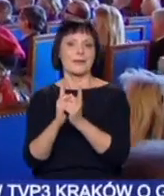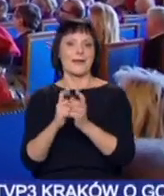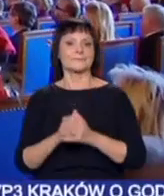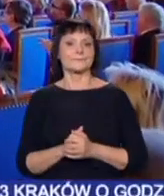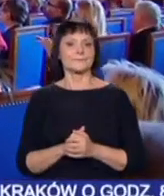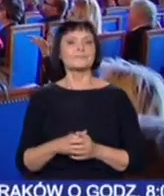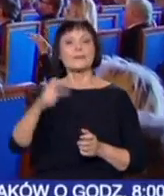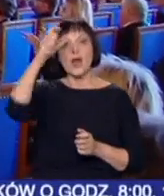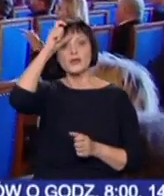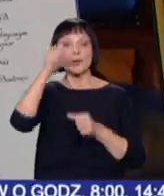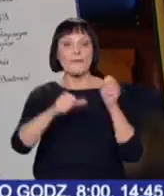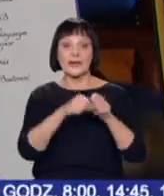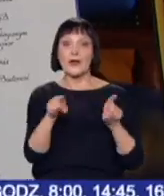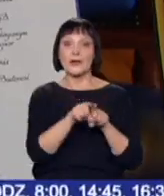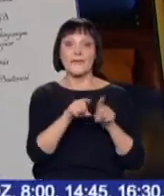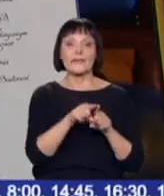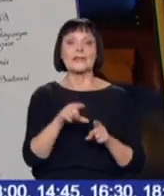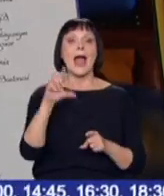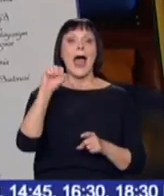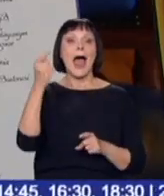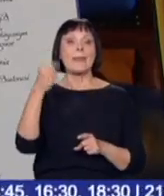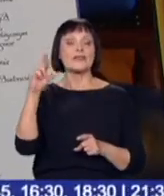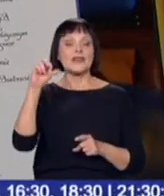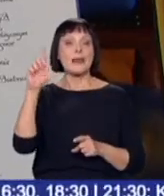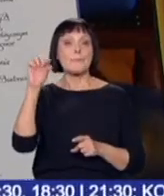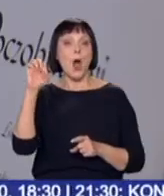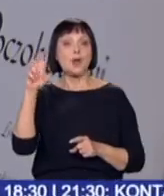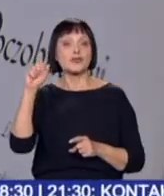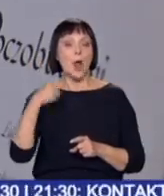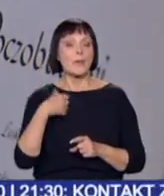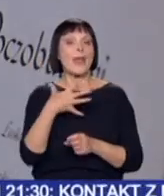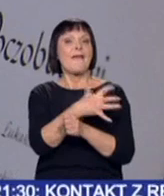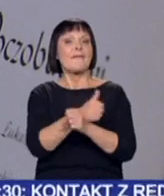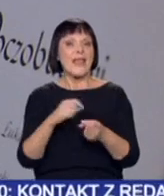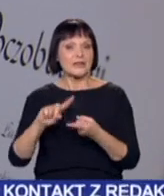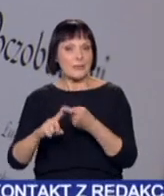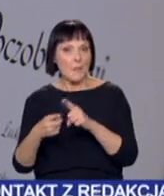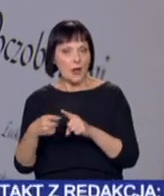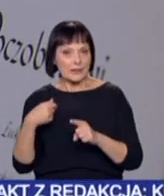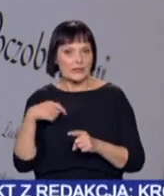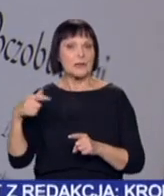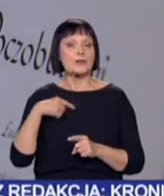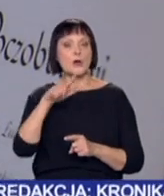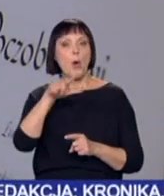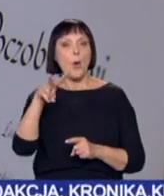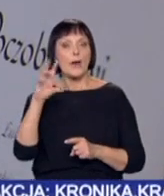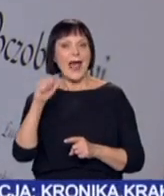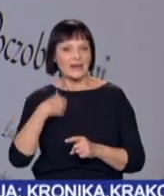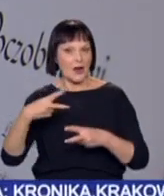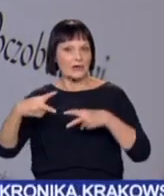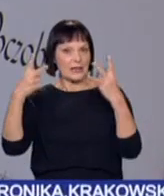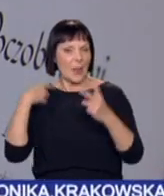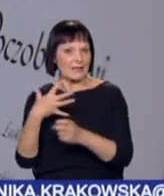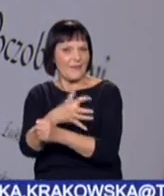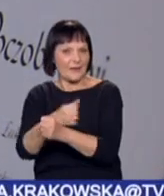Tytuł Człowieka Roku przyznany też został Andrzejowi Poczobutowi, więźniowi politycznemu Łukaszenki. Prześladowany przez białoruskie KGB dziennikarz od trzech lat jest